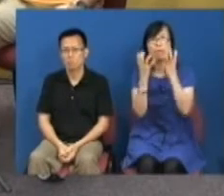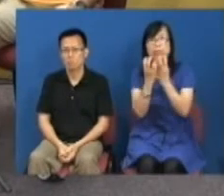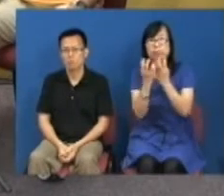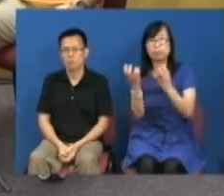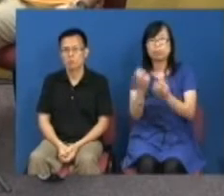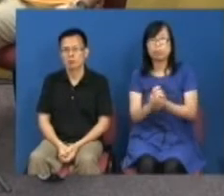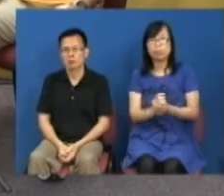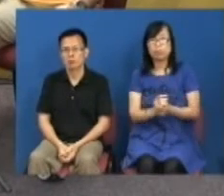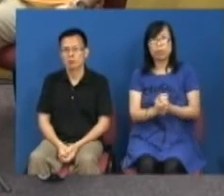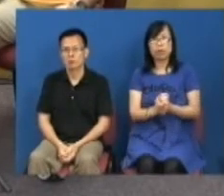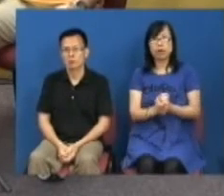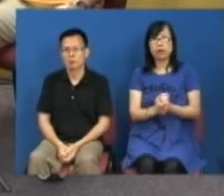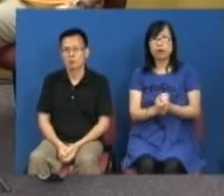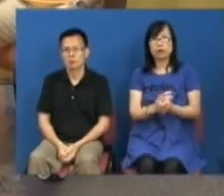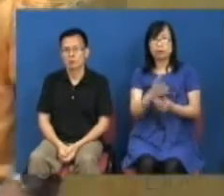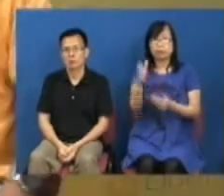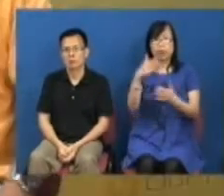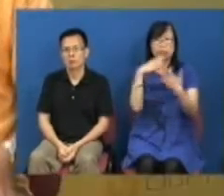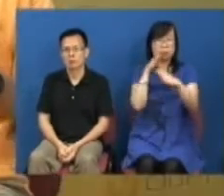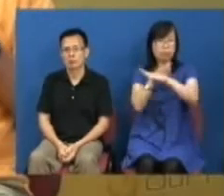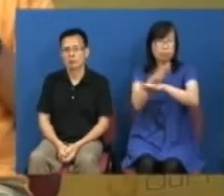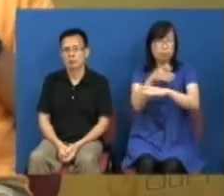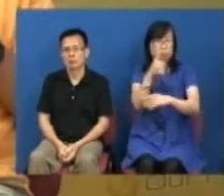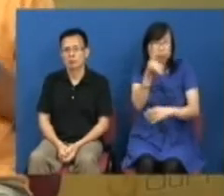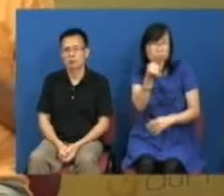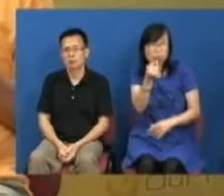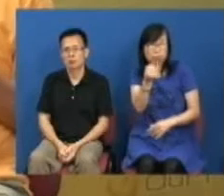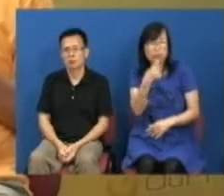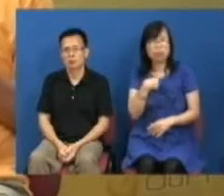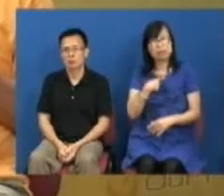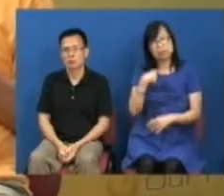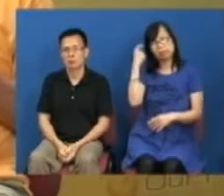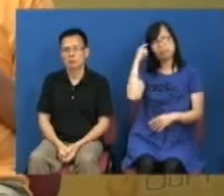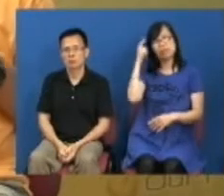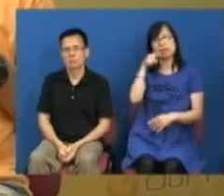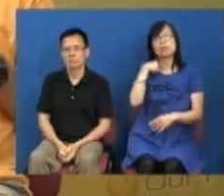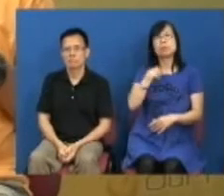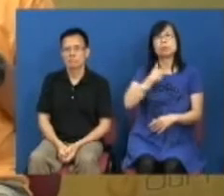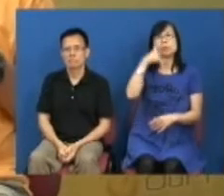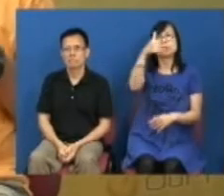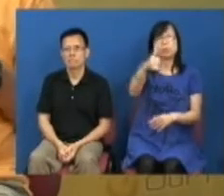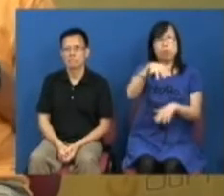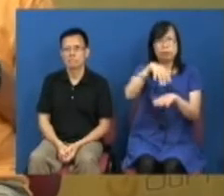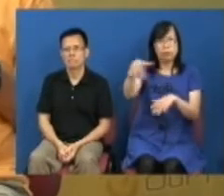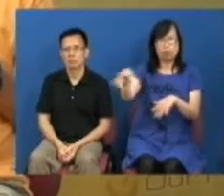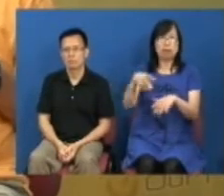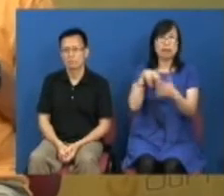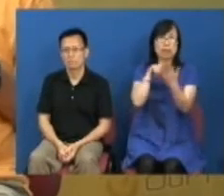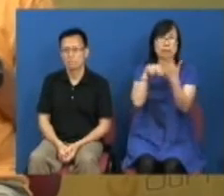那份不过对社会是否好我们为何要上街就是我们希望透过我们双脚